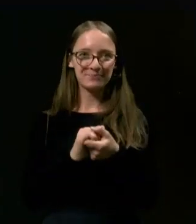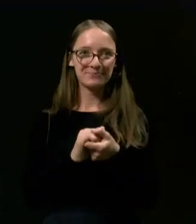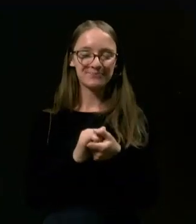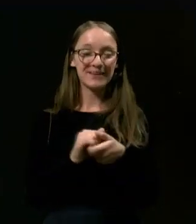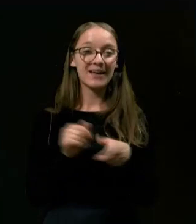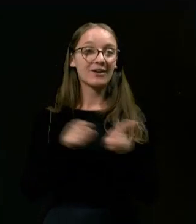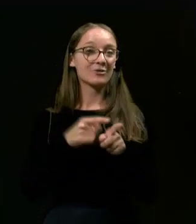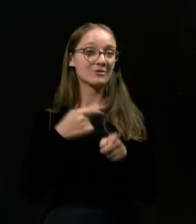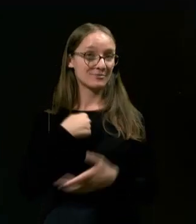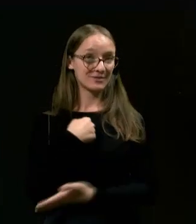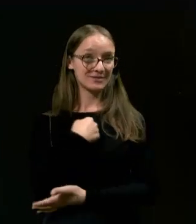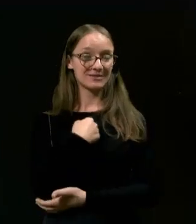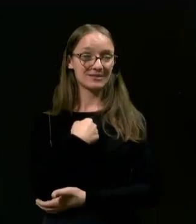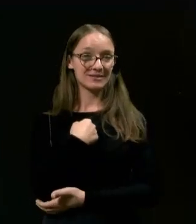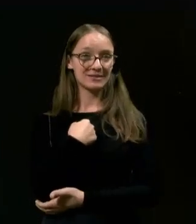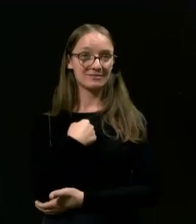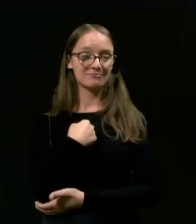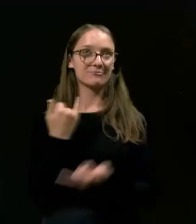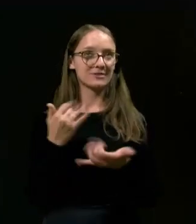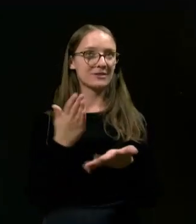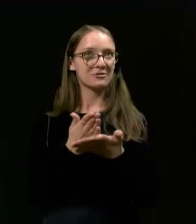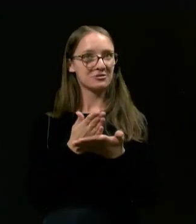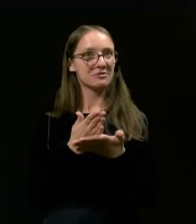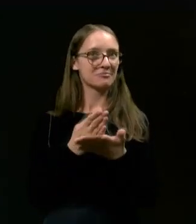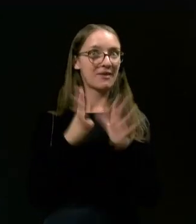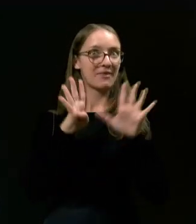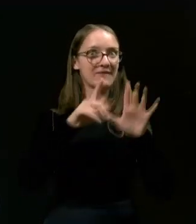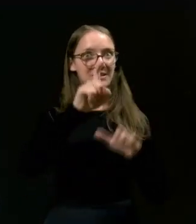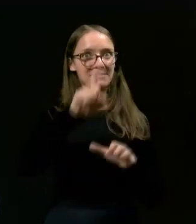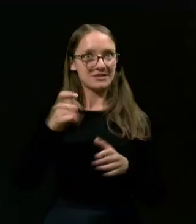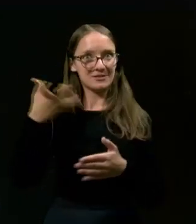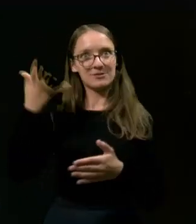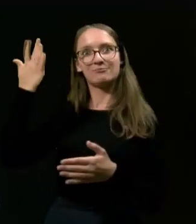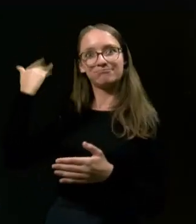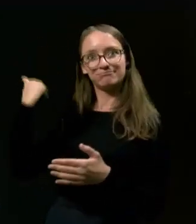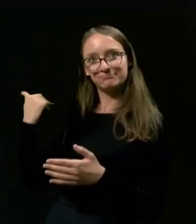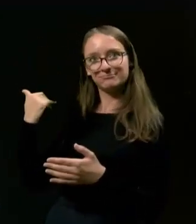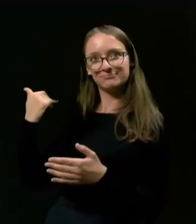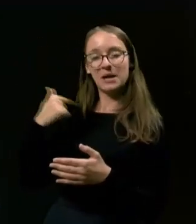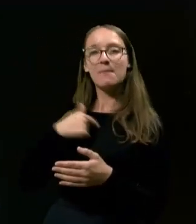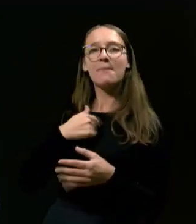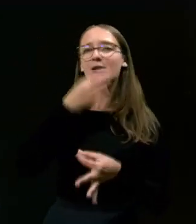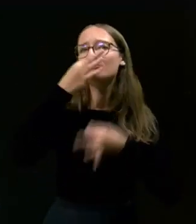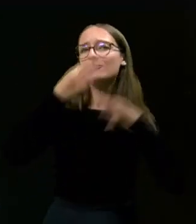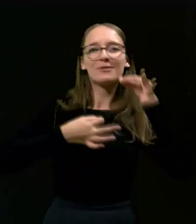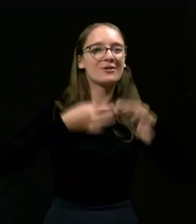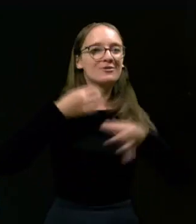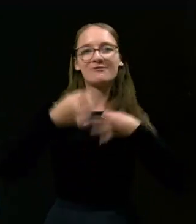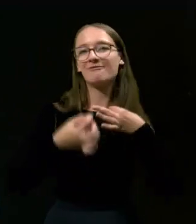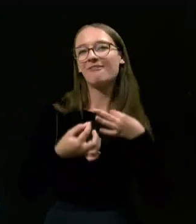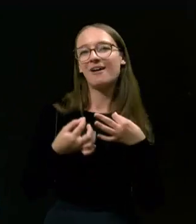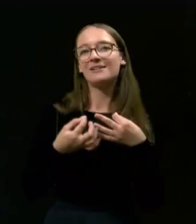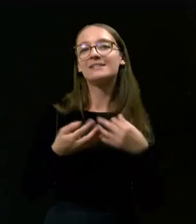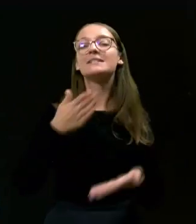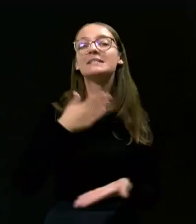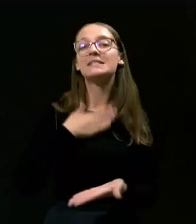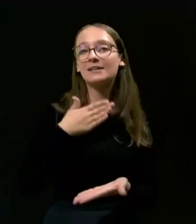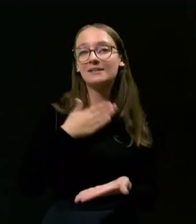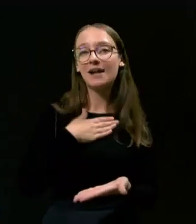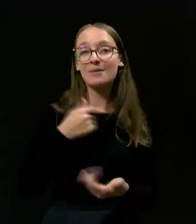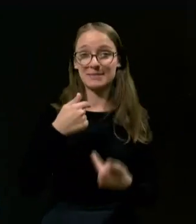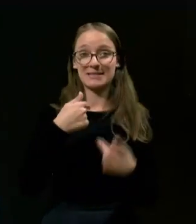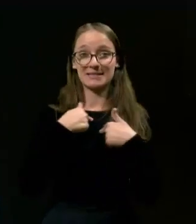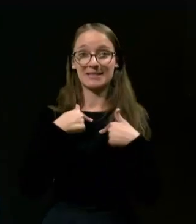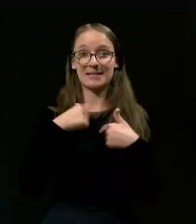Ko sem pred, zdaj, že devet mesecev nazaj, so me spraševali, zakaj bi se